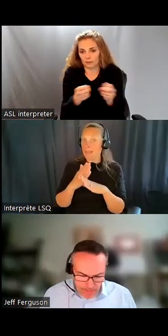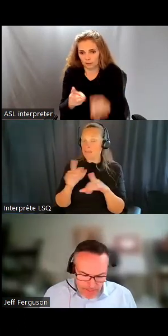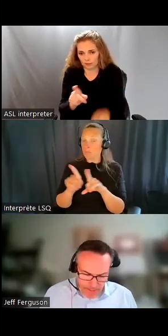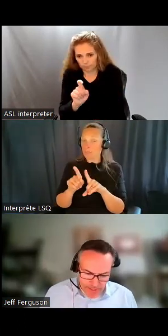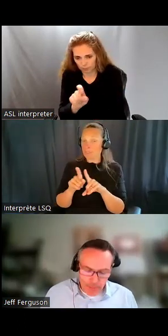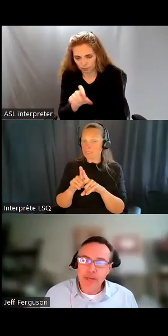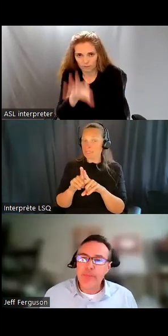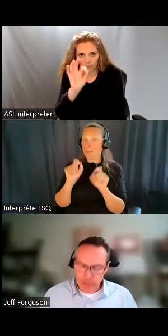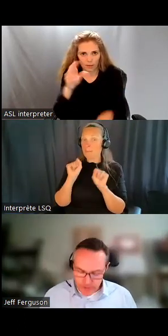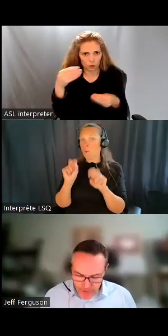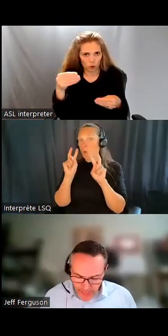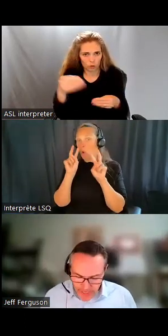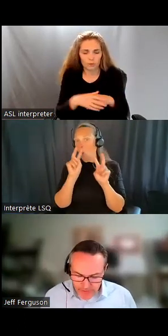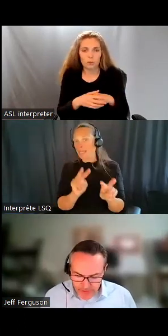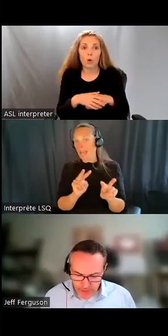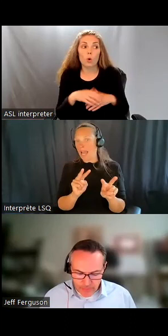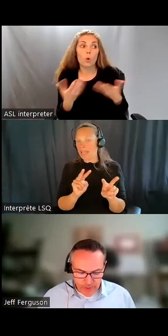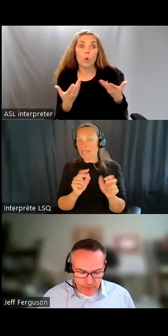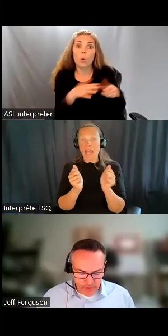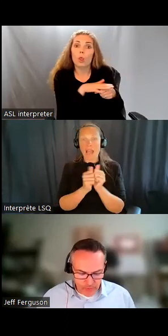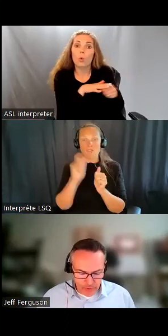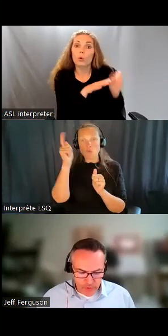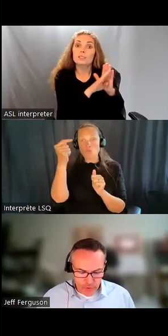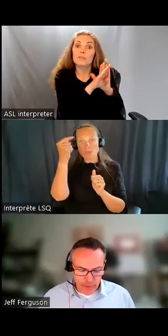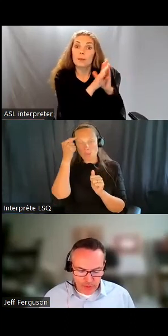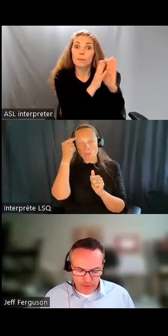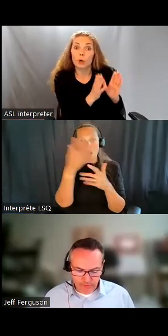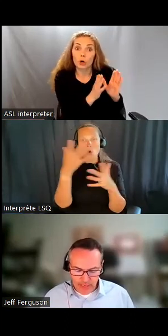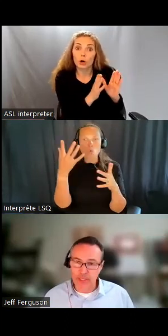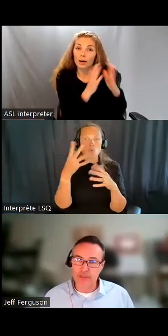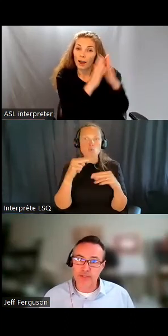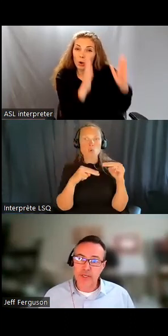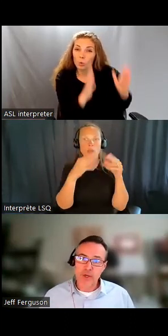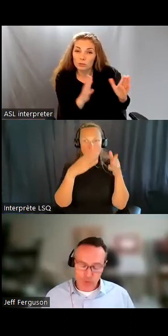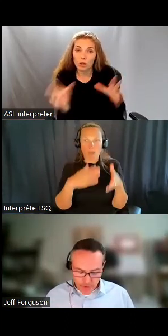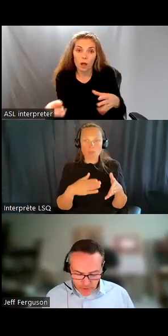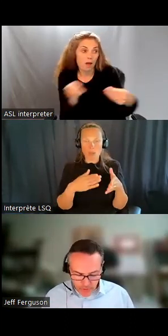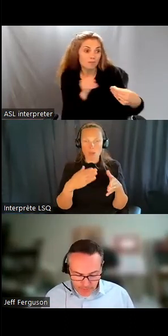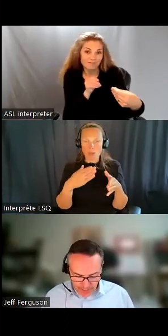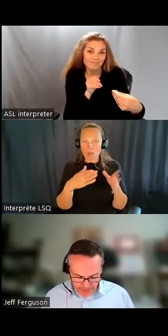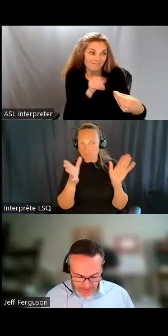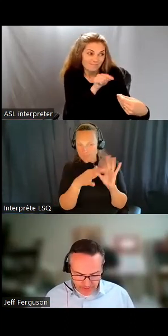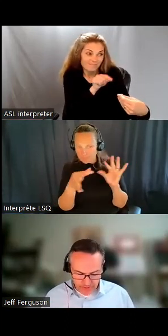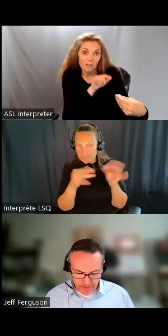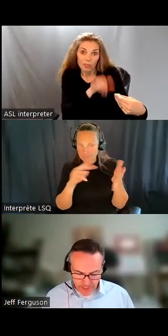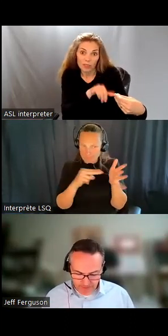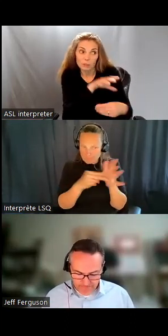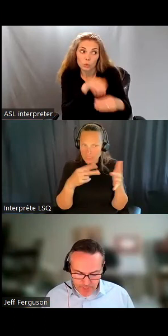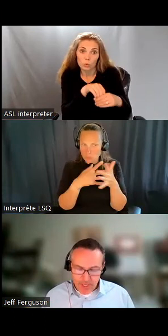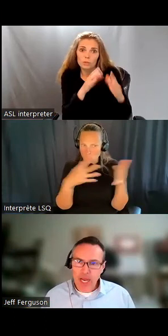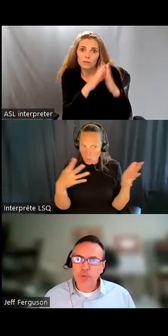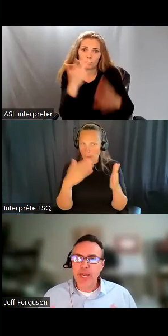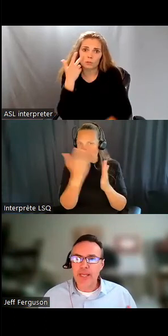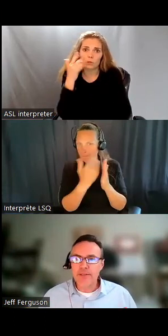pour travailler avec des développeurs locaux ou les gouvernements pour qu'ils comprennent mieux certains des principes d'un logement